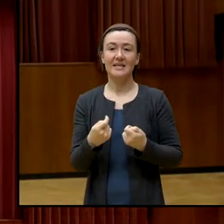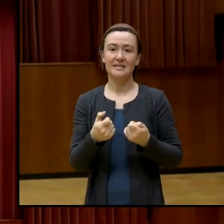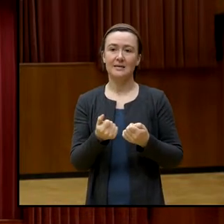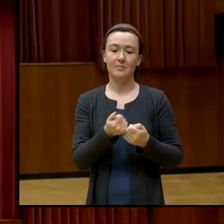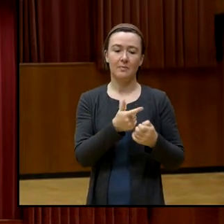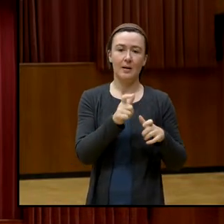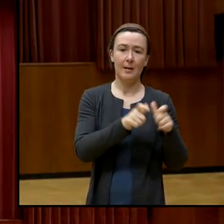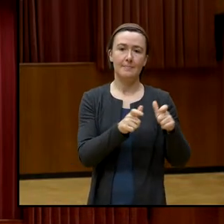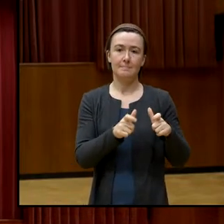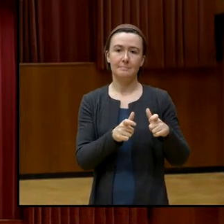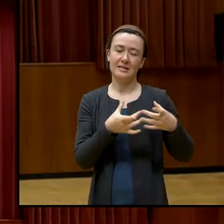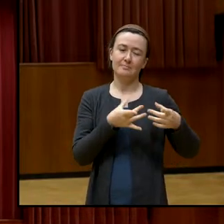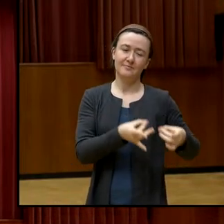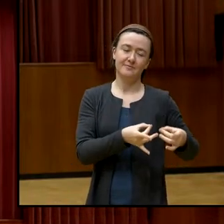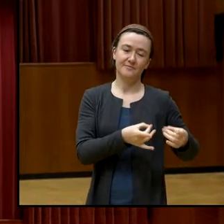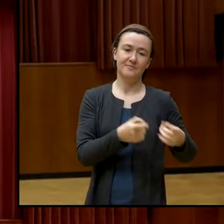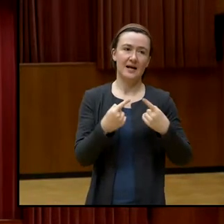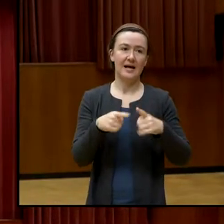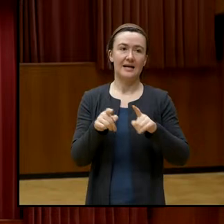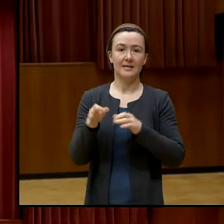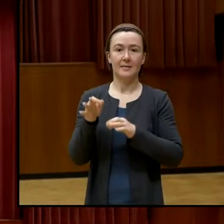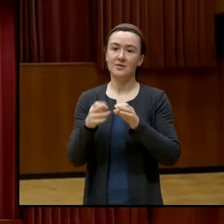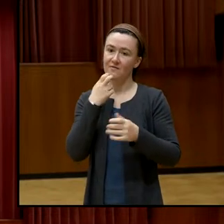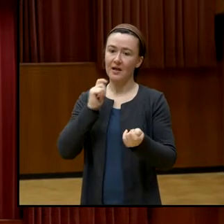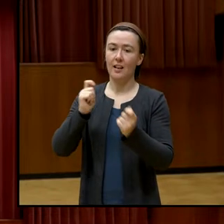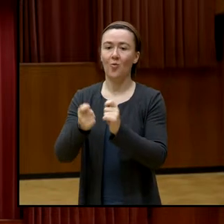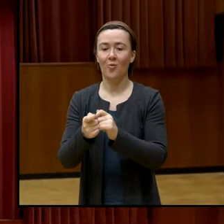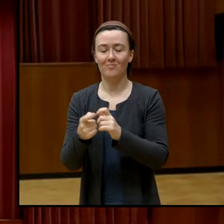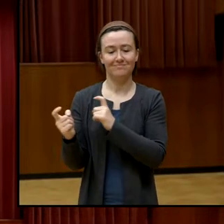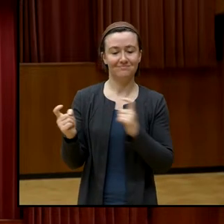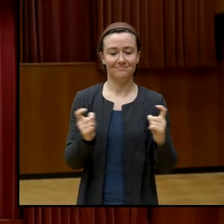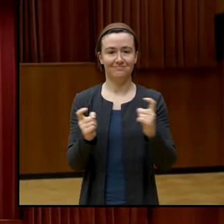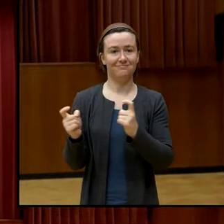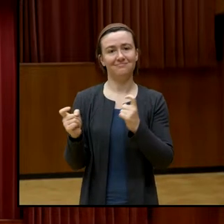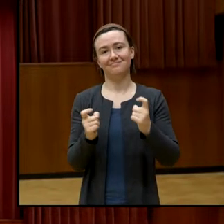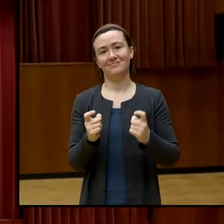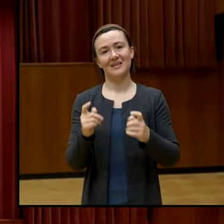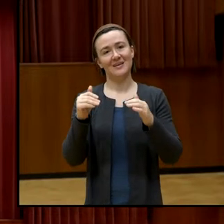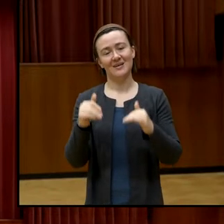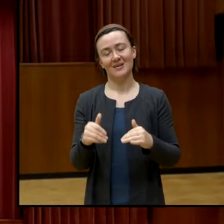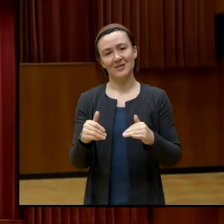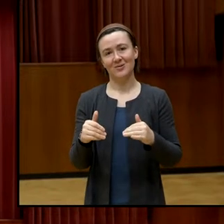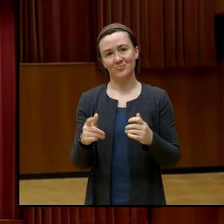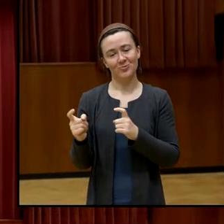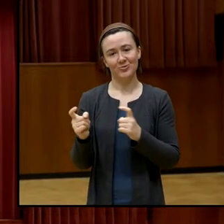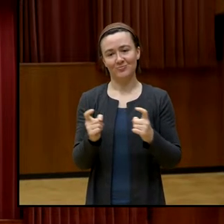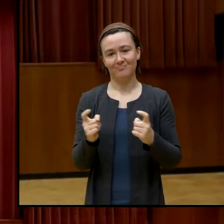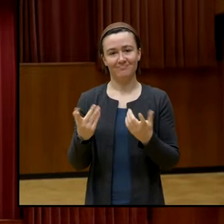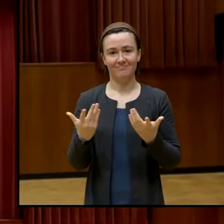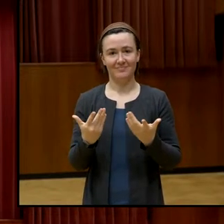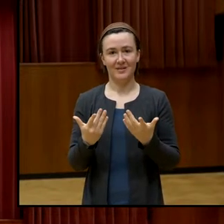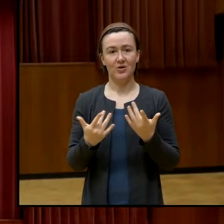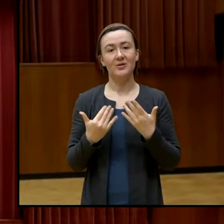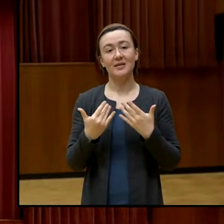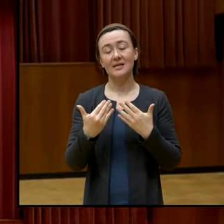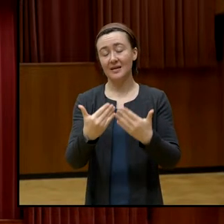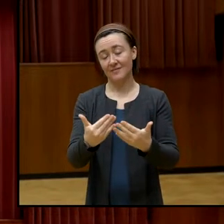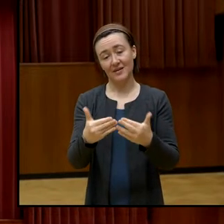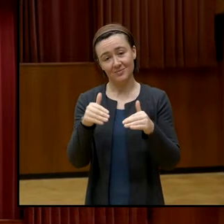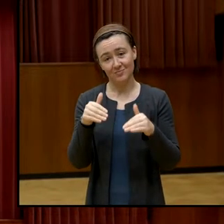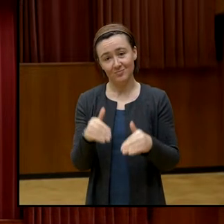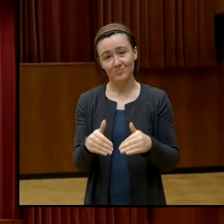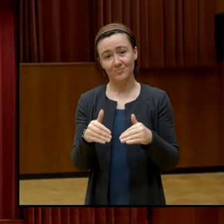Interessen und Privilegien, Status, die zu führen ist und vielleicht auch irgendwann einmal sind solche Diskussionen und Auseinandersetzungen